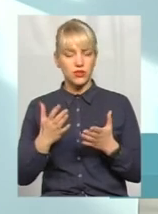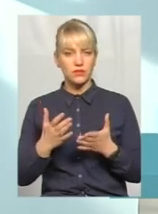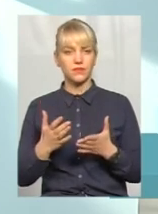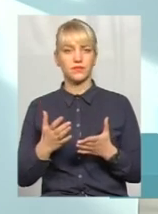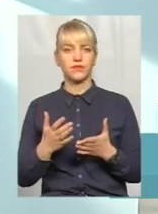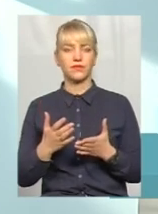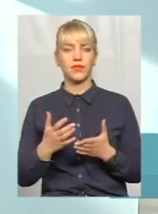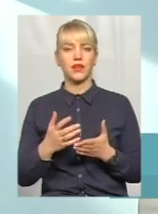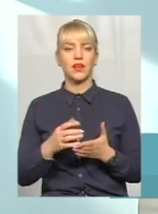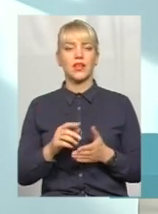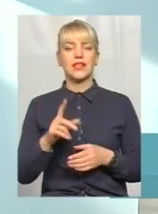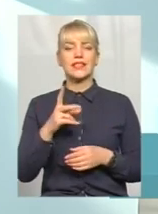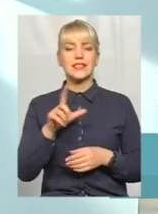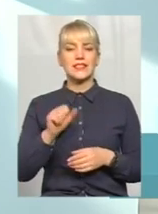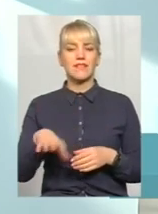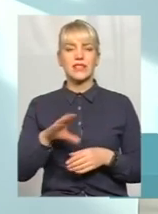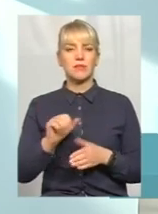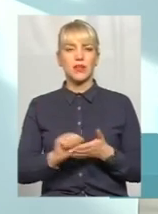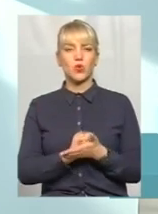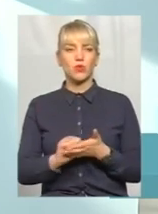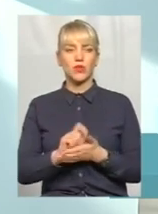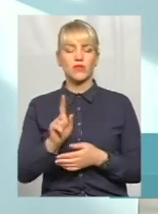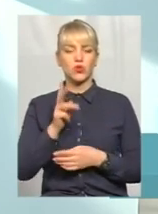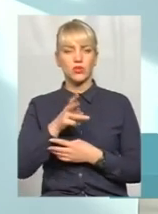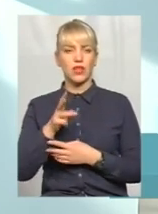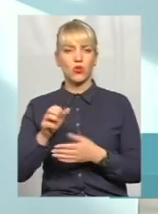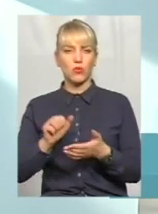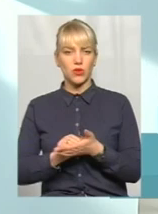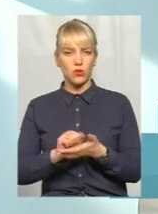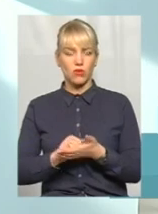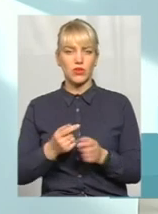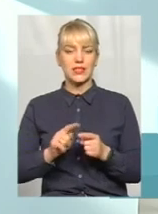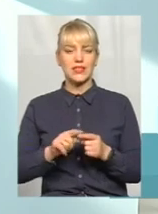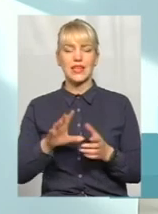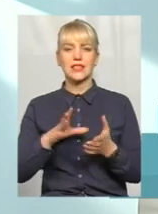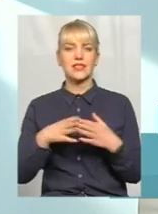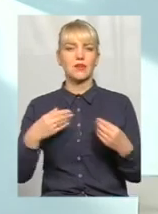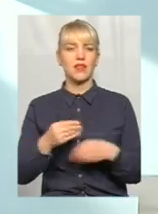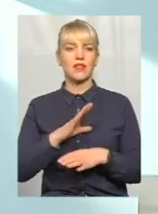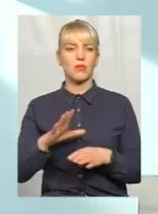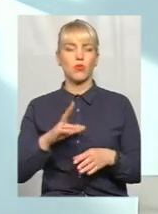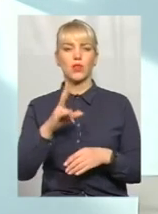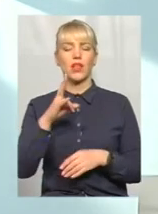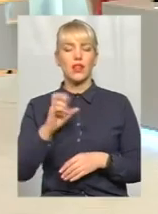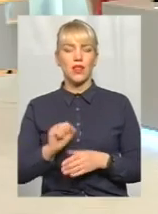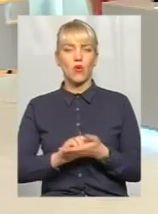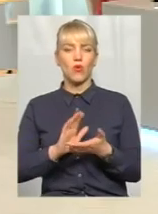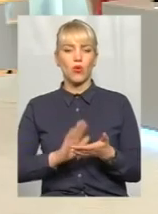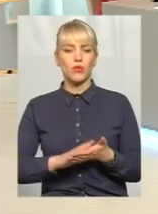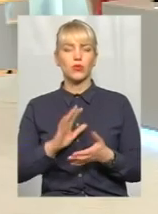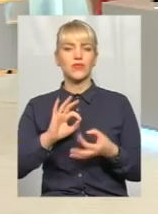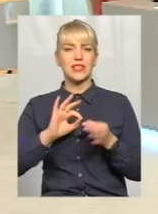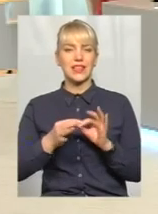За всіма документами, все, що задокументовано, ця сім'я не перебувала на обліку в складних життєвих обставинах.